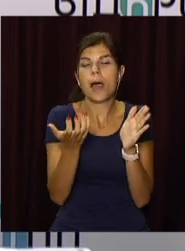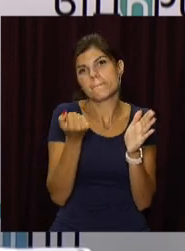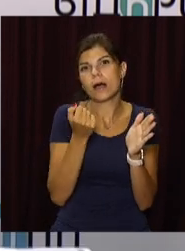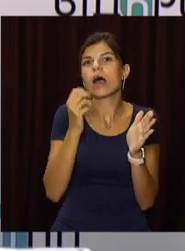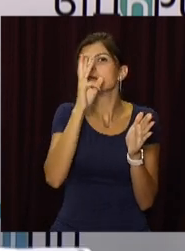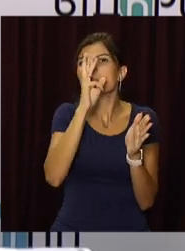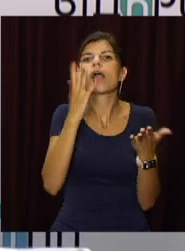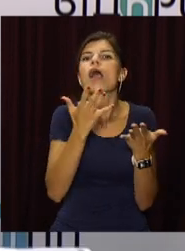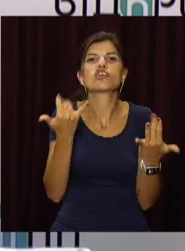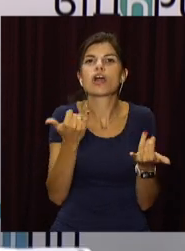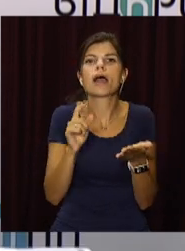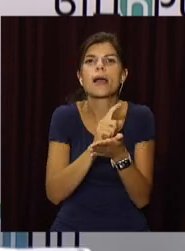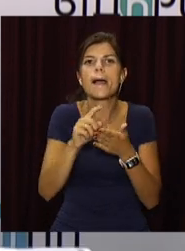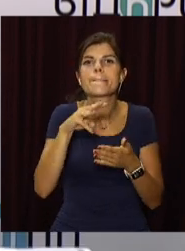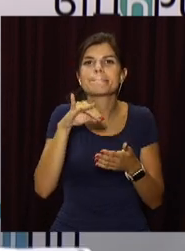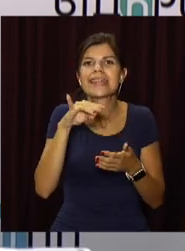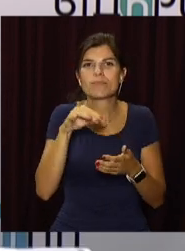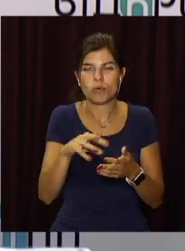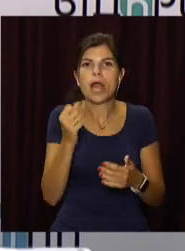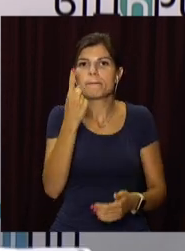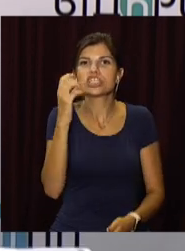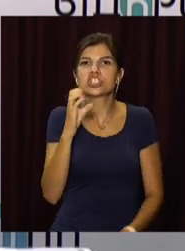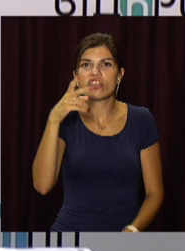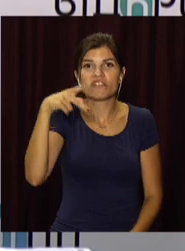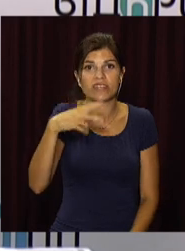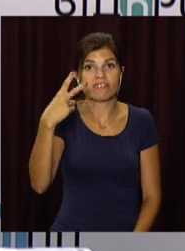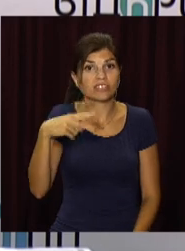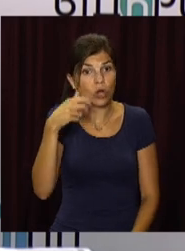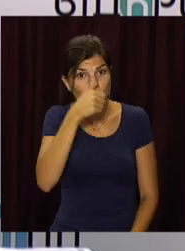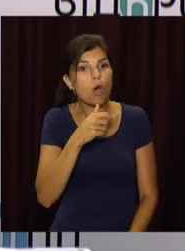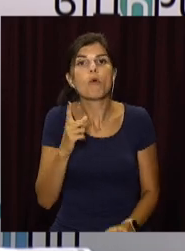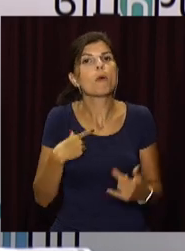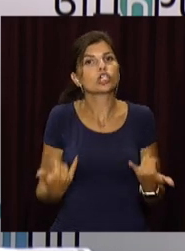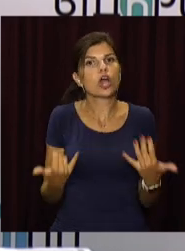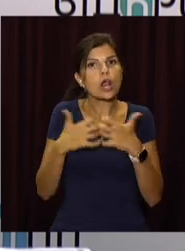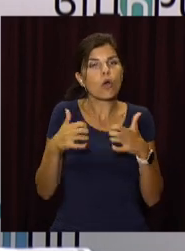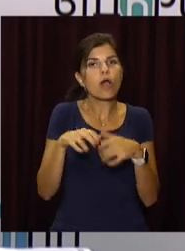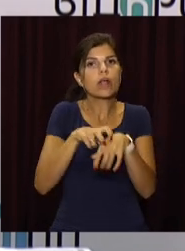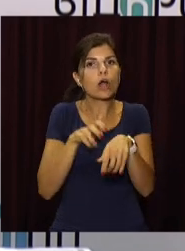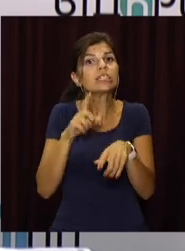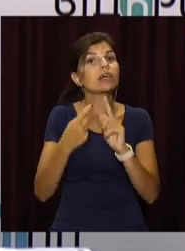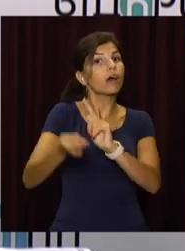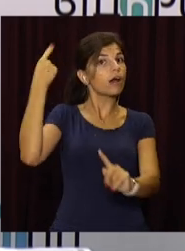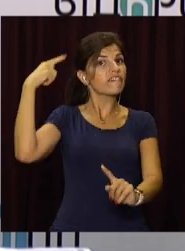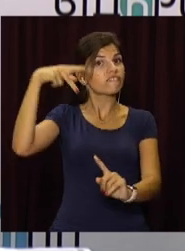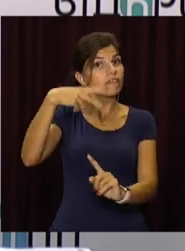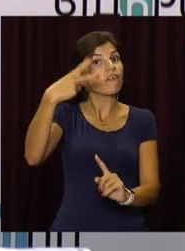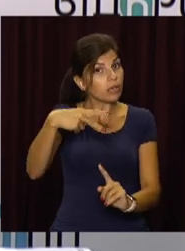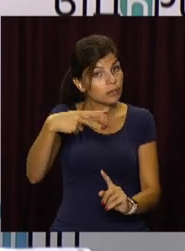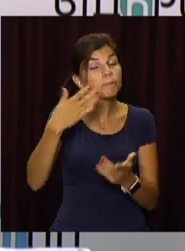мінімальну заробітну плату на 1 січня 2020 року, бо ми зараз нараховуємо податок за 2020 рік.